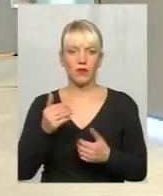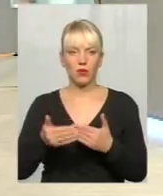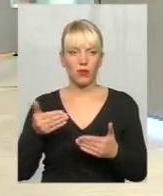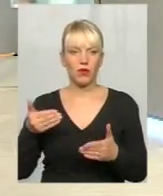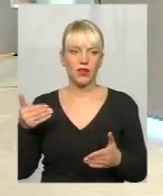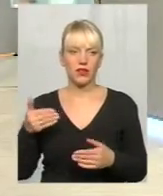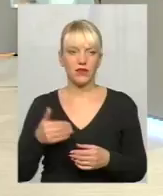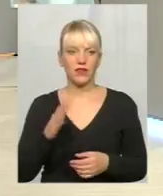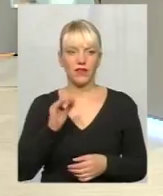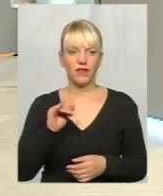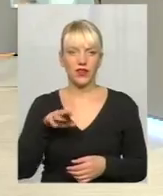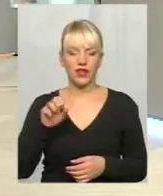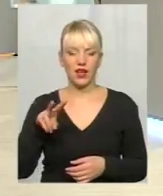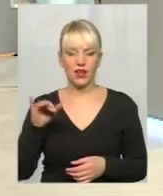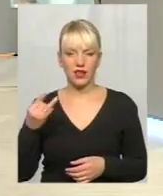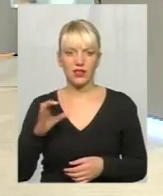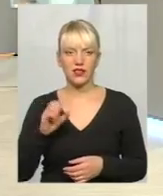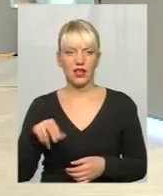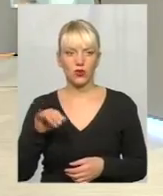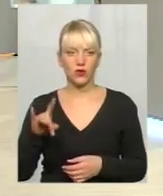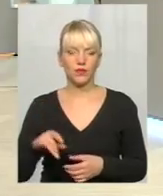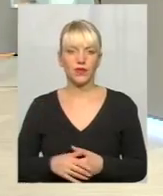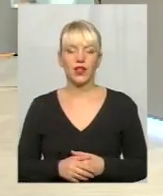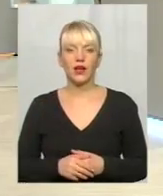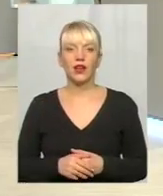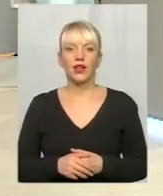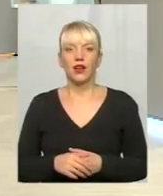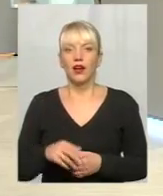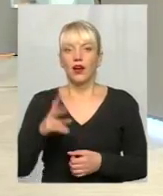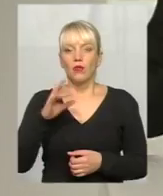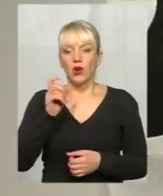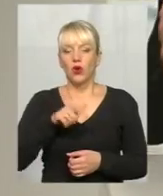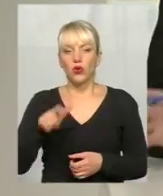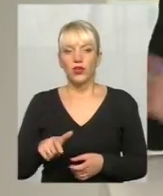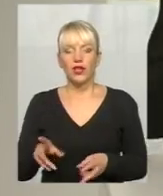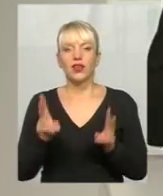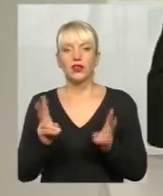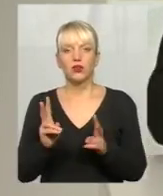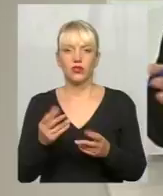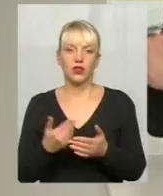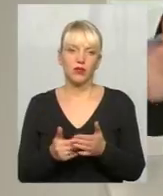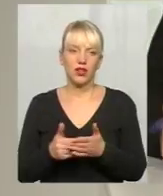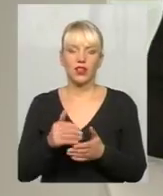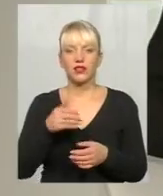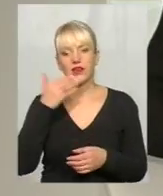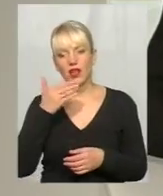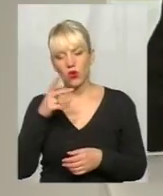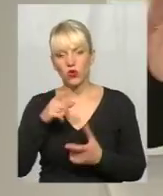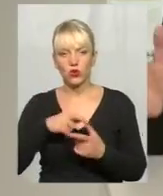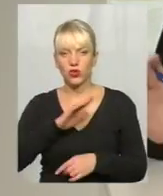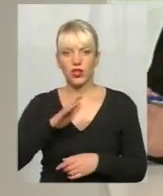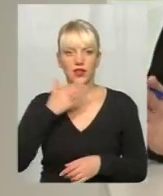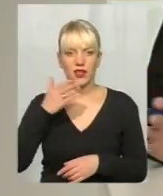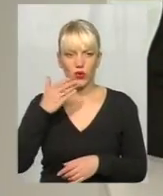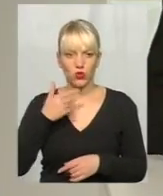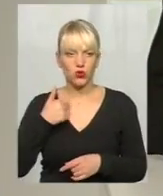Осядлий в Лишині. Про людей, які там, не знаю, там, заюшку, не заюшку, я